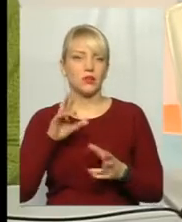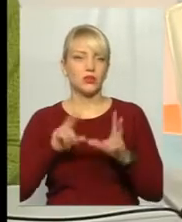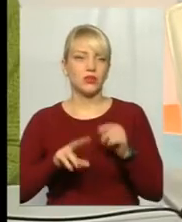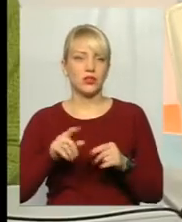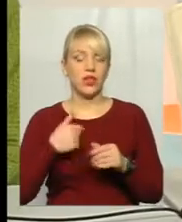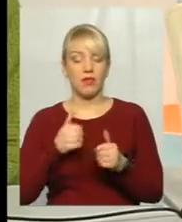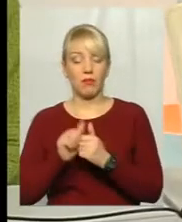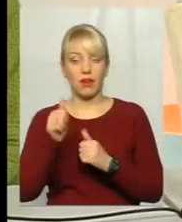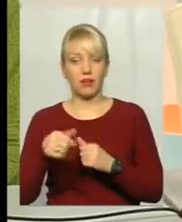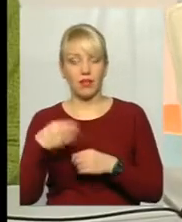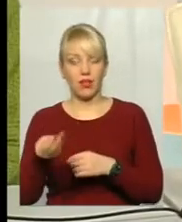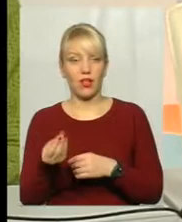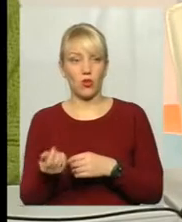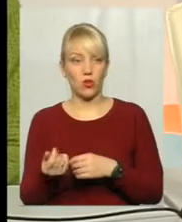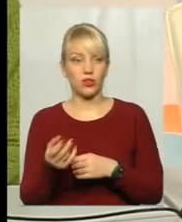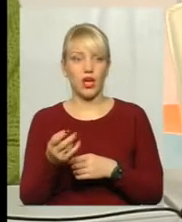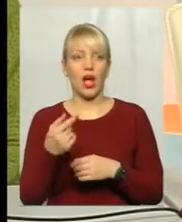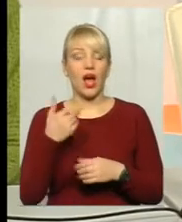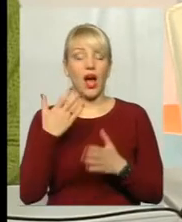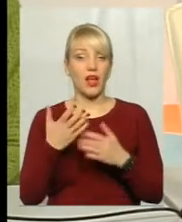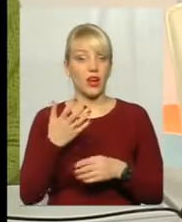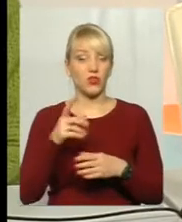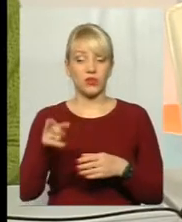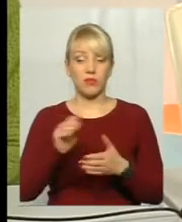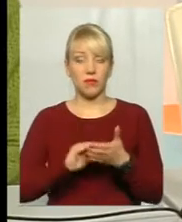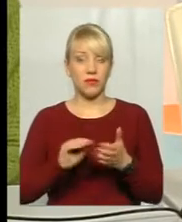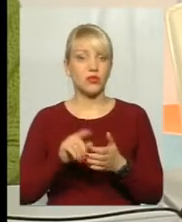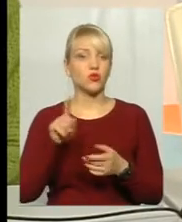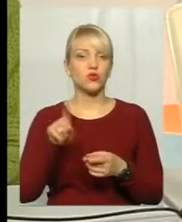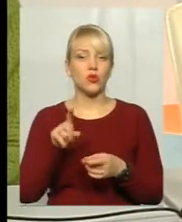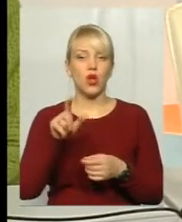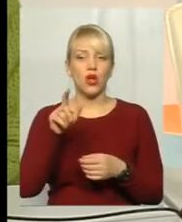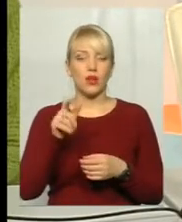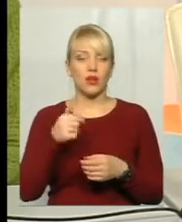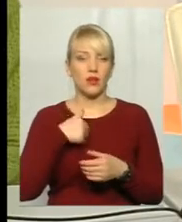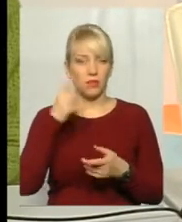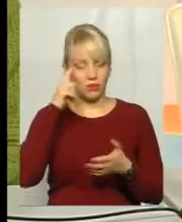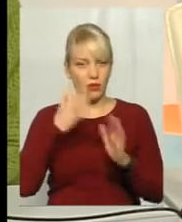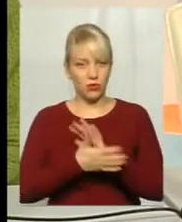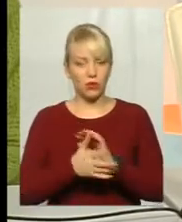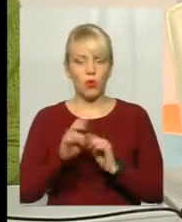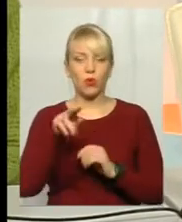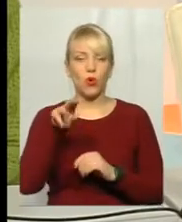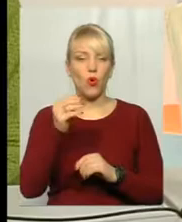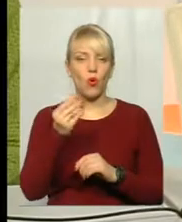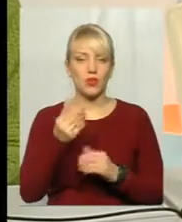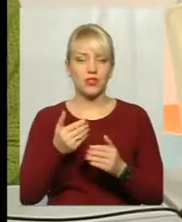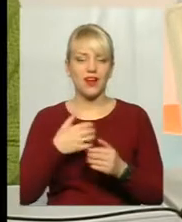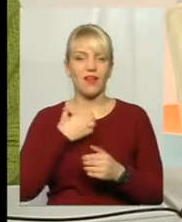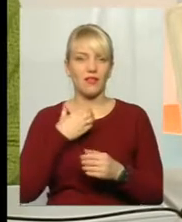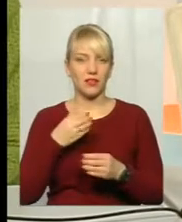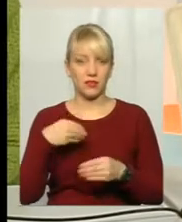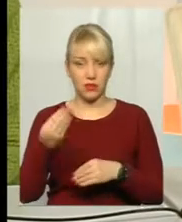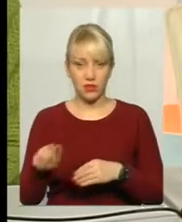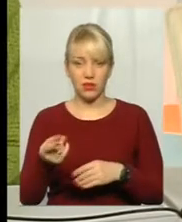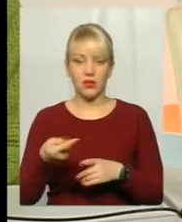які вона дала, взагалі не повертаються, то людина втратить і ті кошти, навіть цю передоплату. Тобто, вона наперед